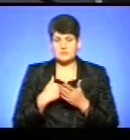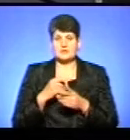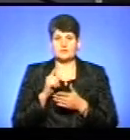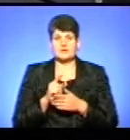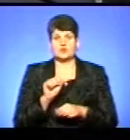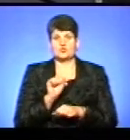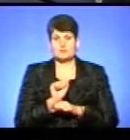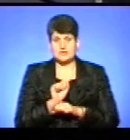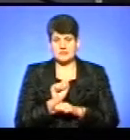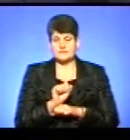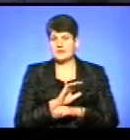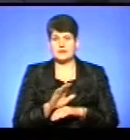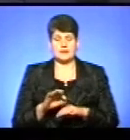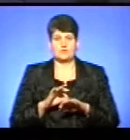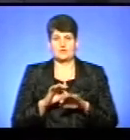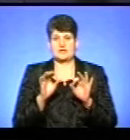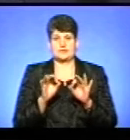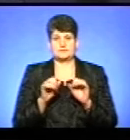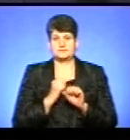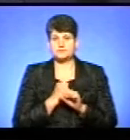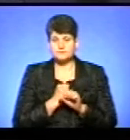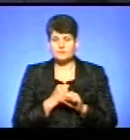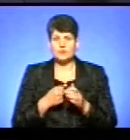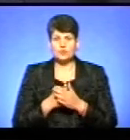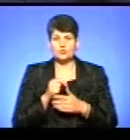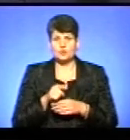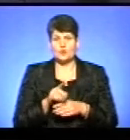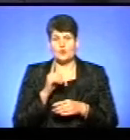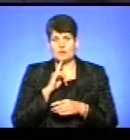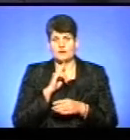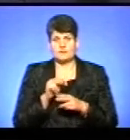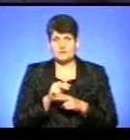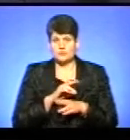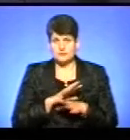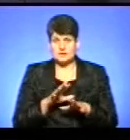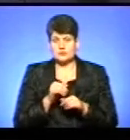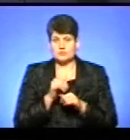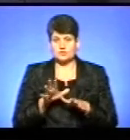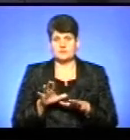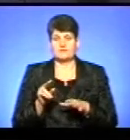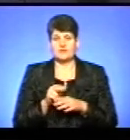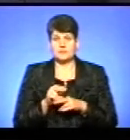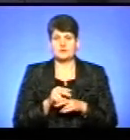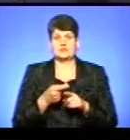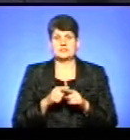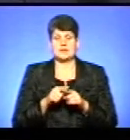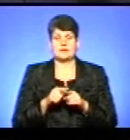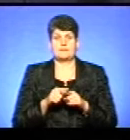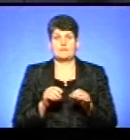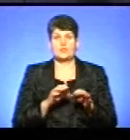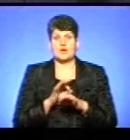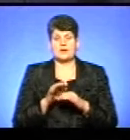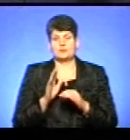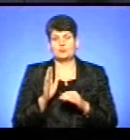'язані зупинитися і не здійснювати ніяких дій. До того часу, поки ми виправимо, а якщо не можемо виправити, то цей проєкт буде практично